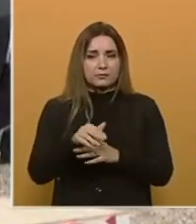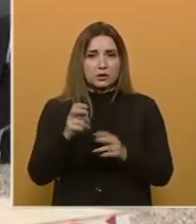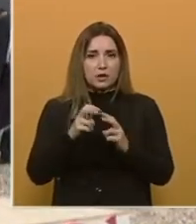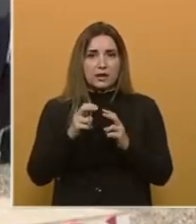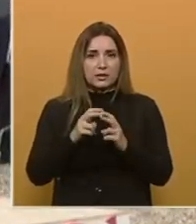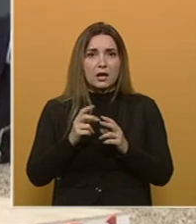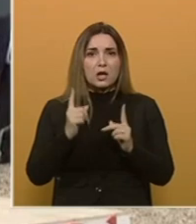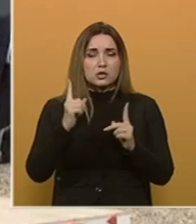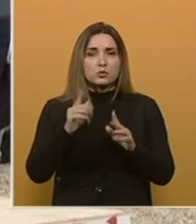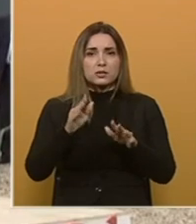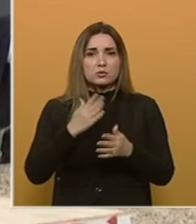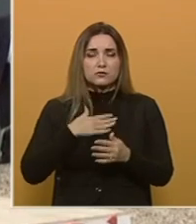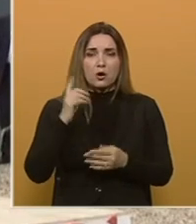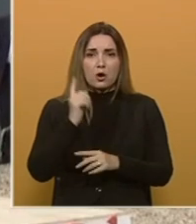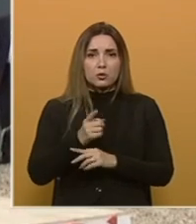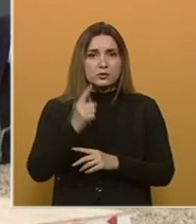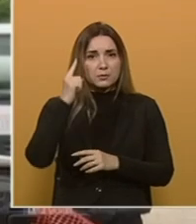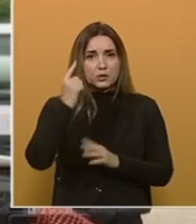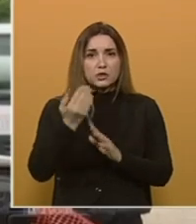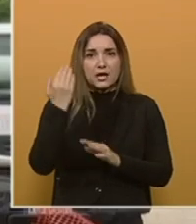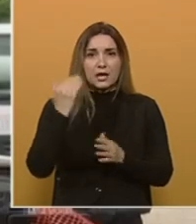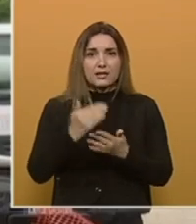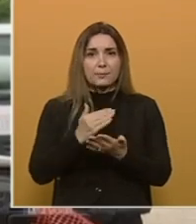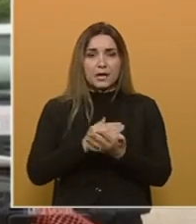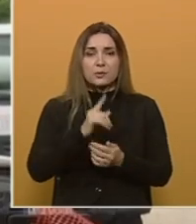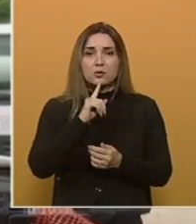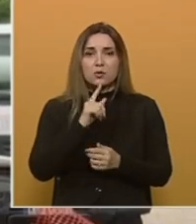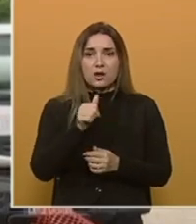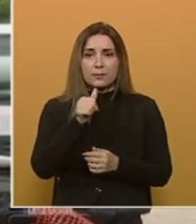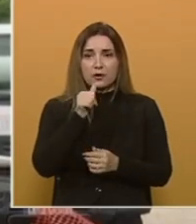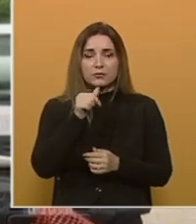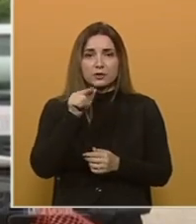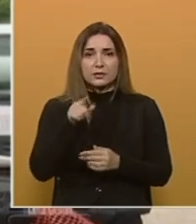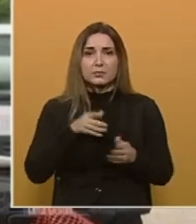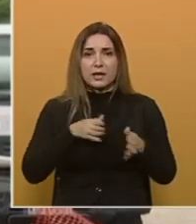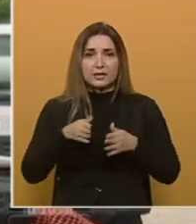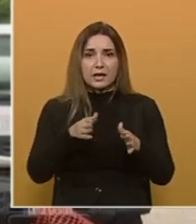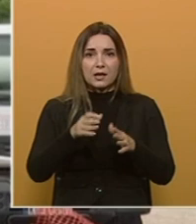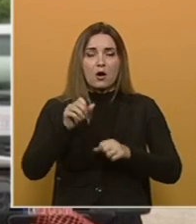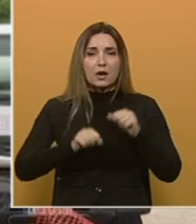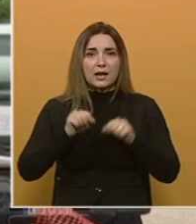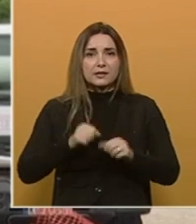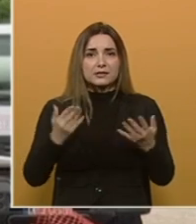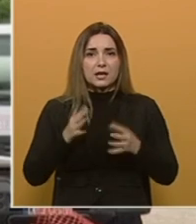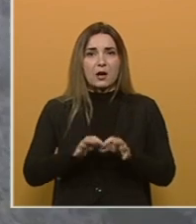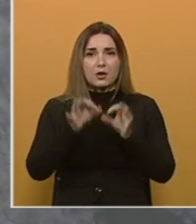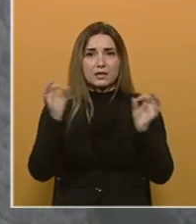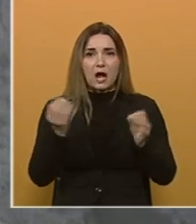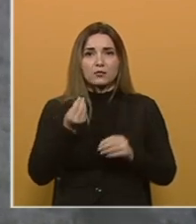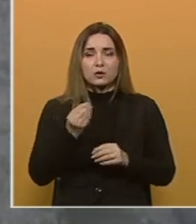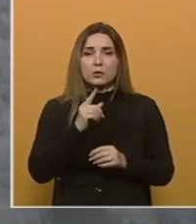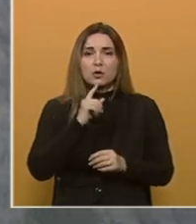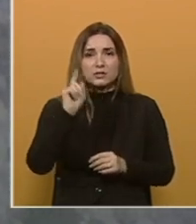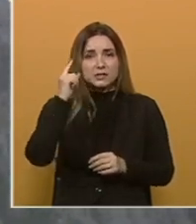Ustavni sud je u svojoj odluci podsjetio na ranije predmete u kojima je vode, time i rijeke okarakterisao kao javno dobro koje se